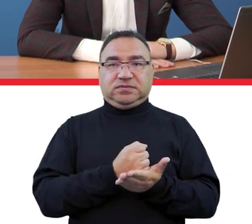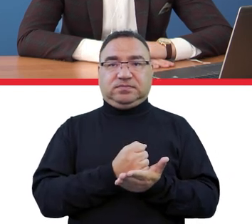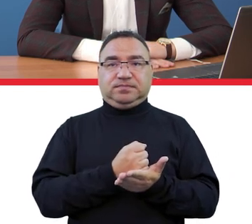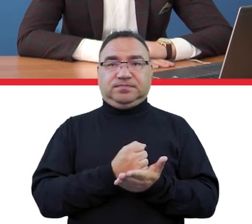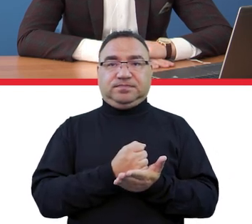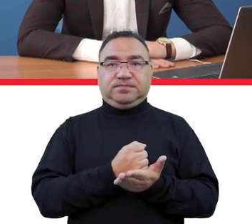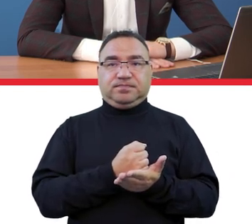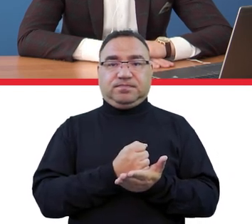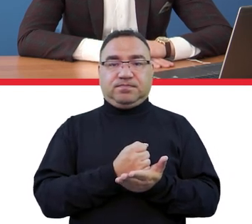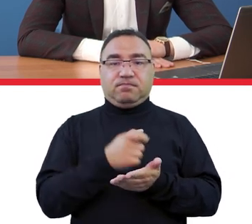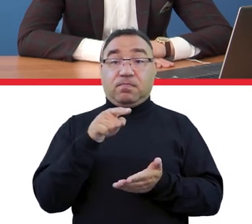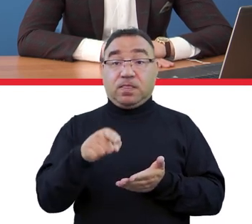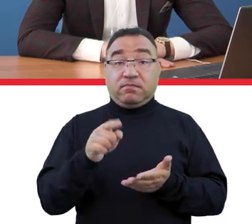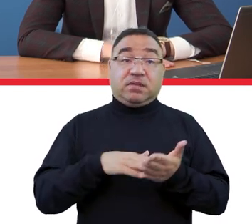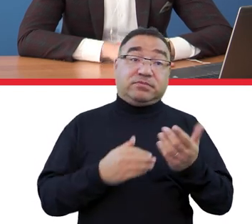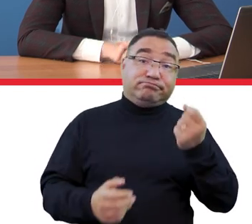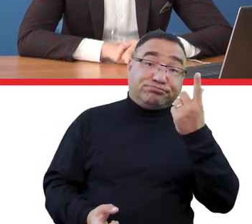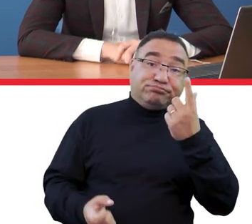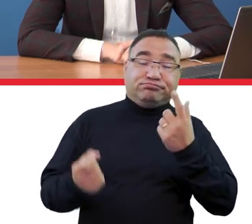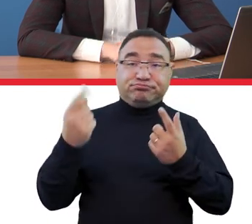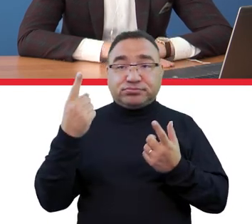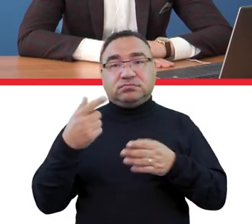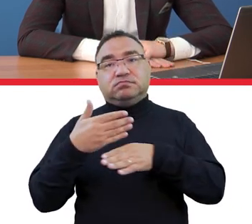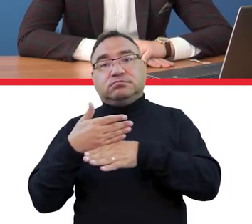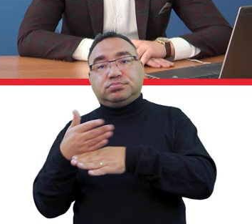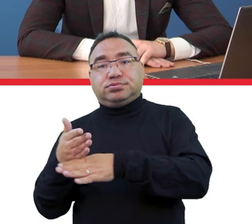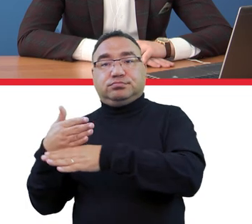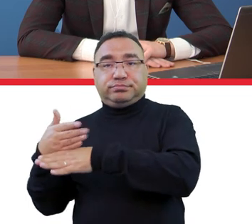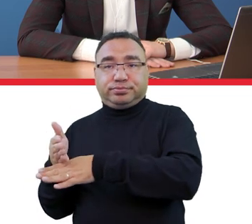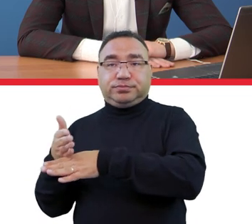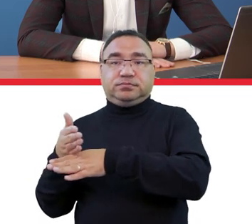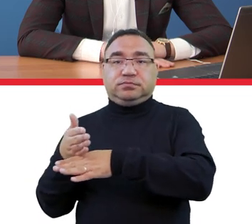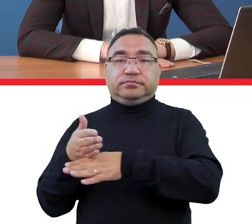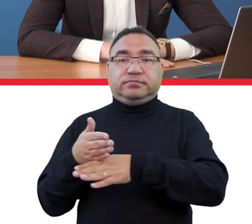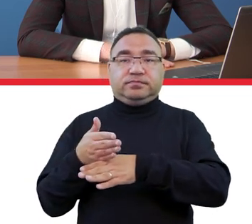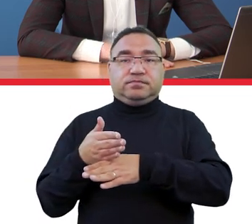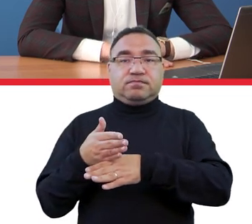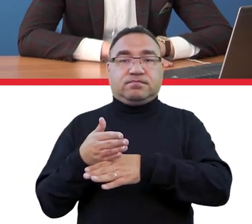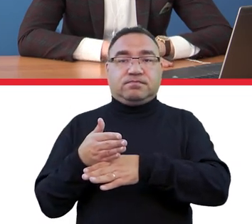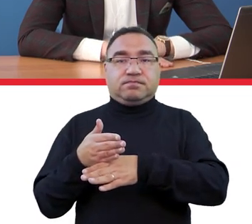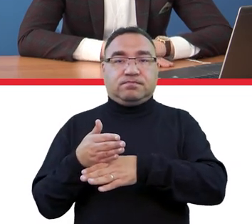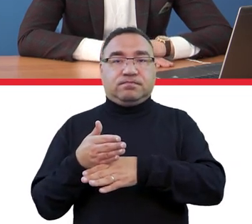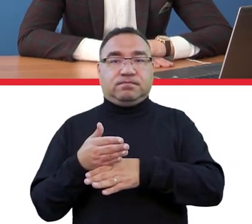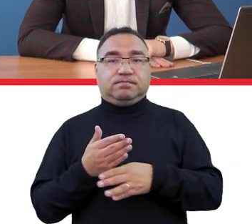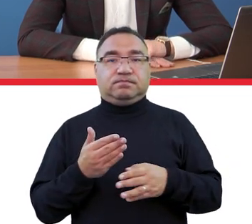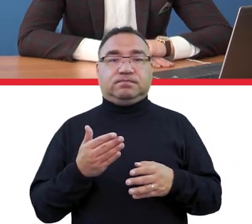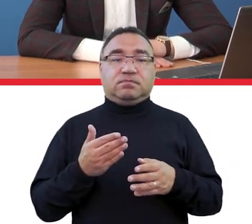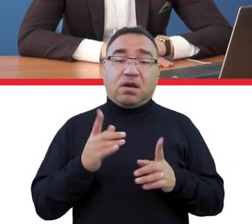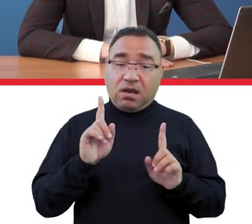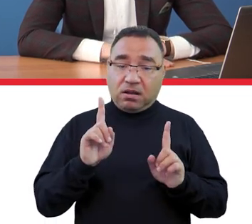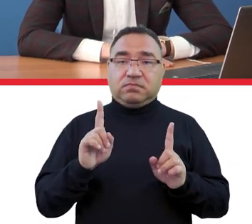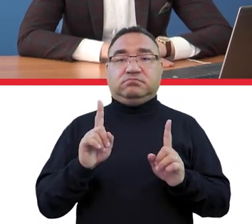tam gdzie się zdarzają jakieś poślizgi opóźnienia to jednak